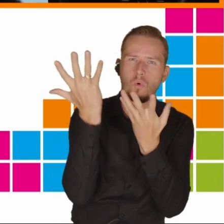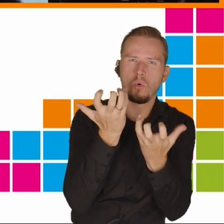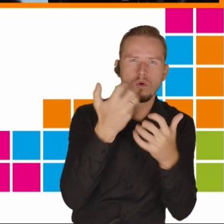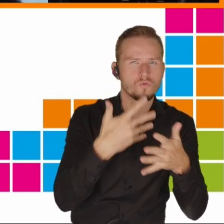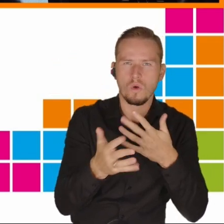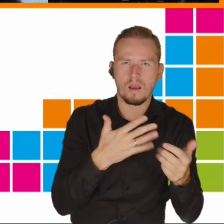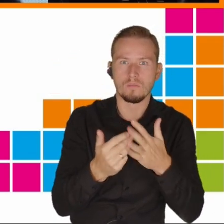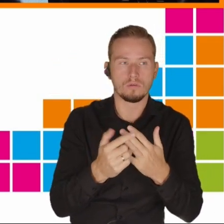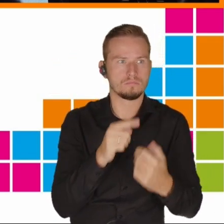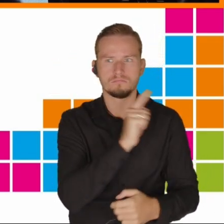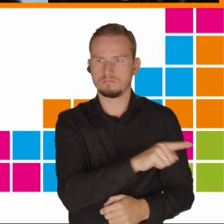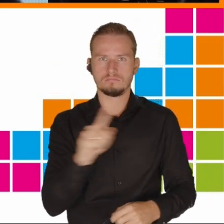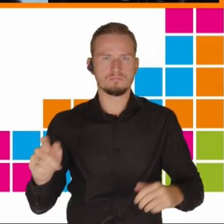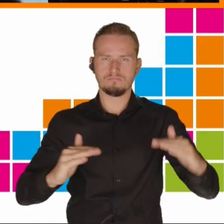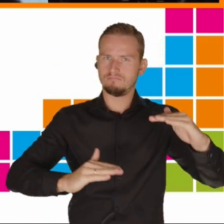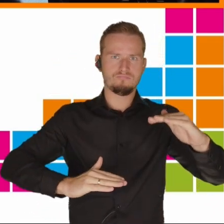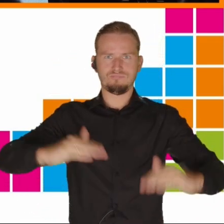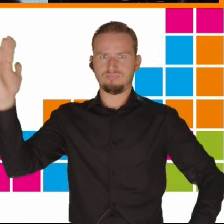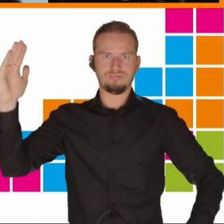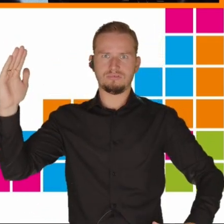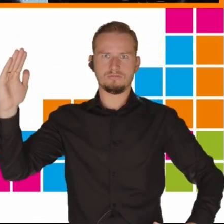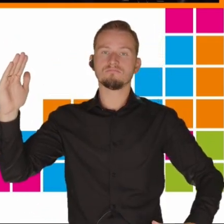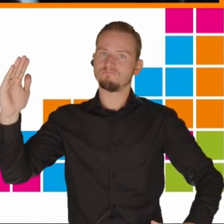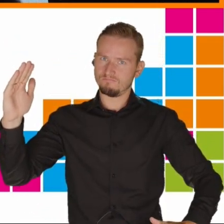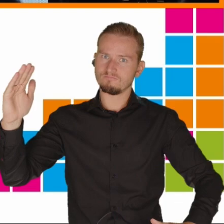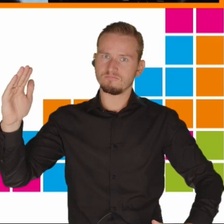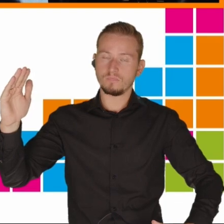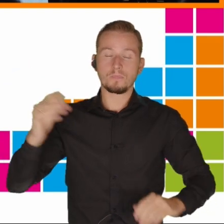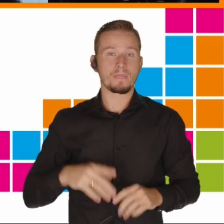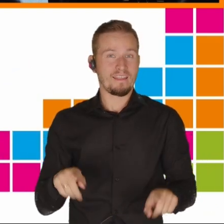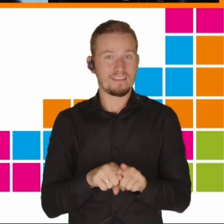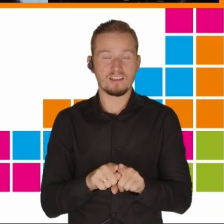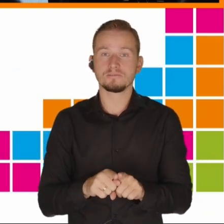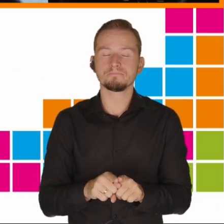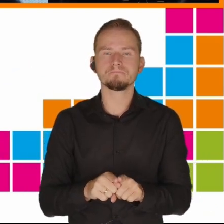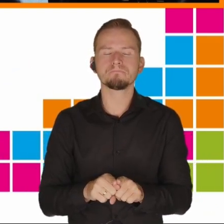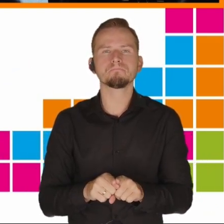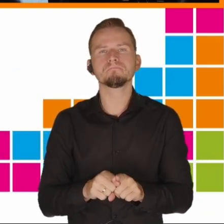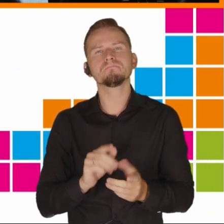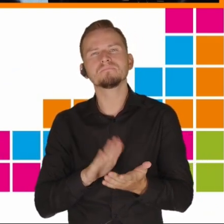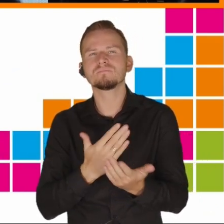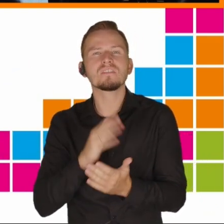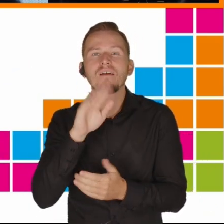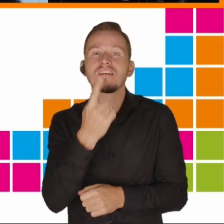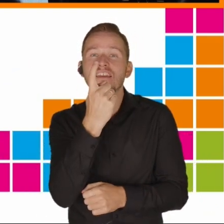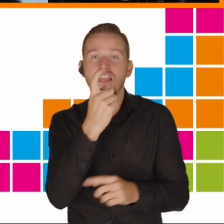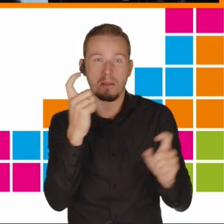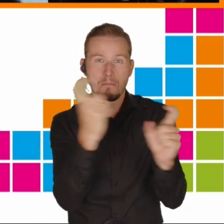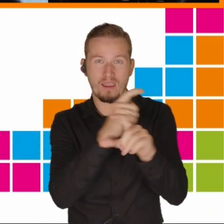Bardzo często ta przepaść nawet występuje w obszarze jednego kraju.